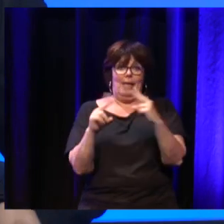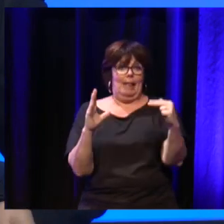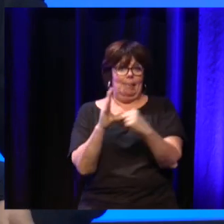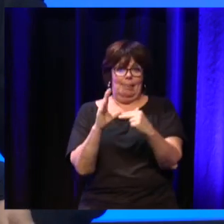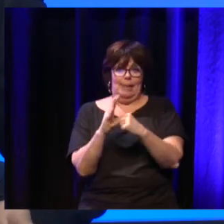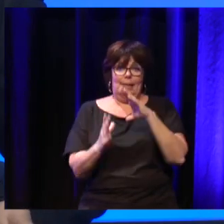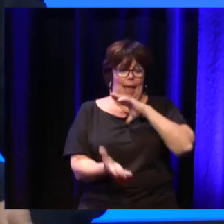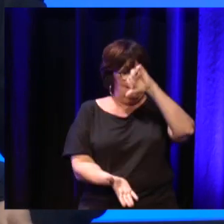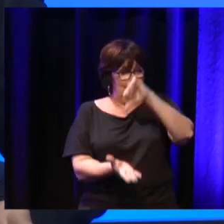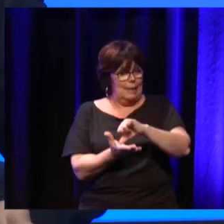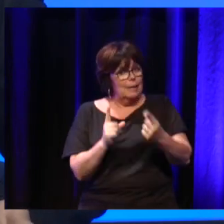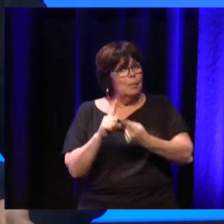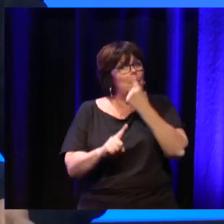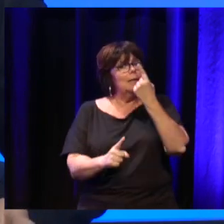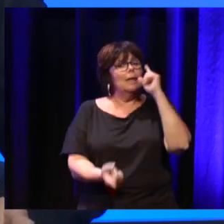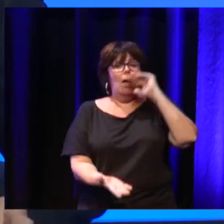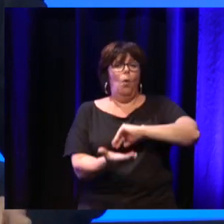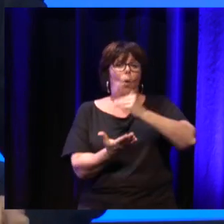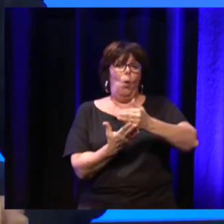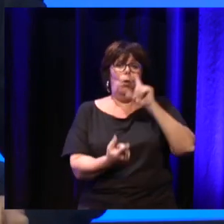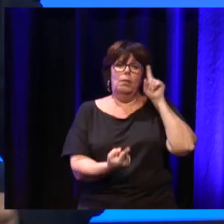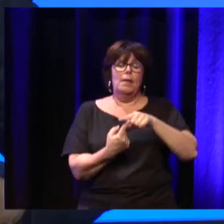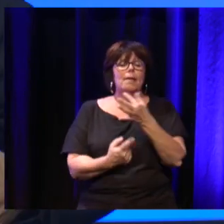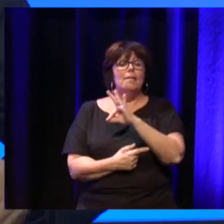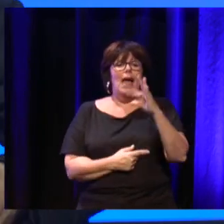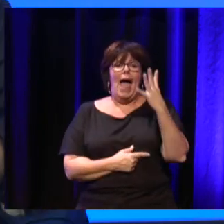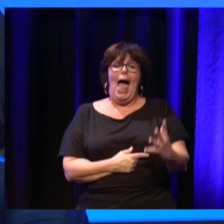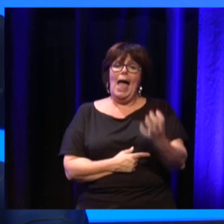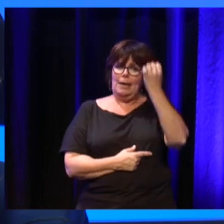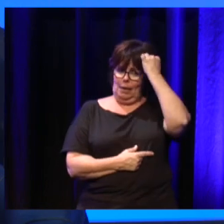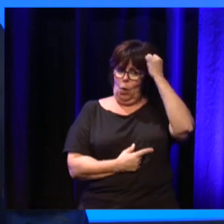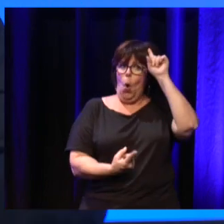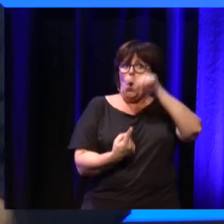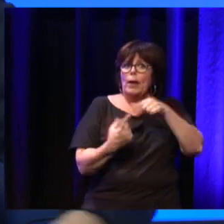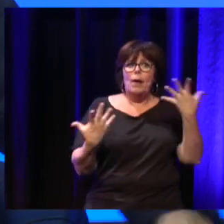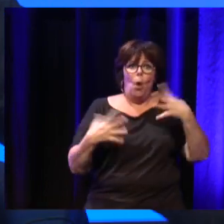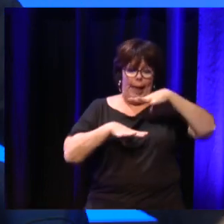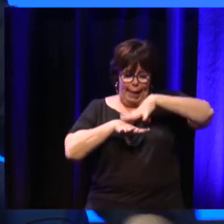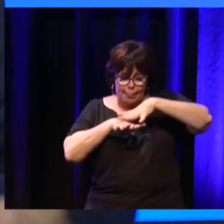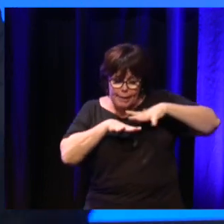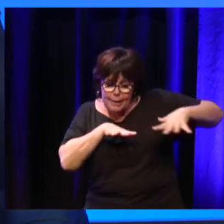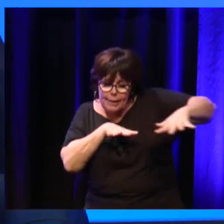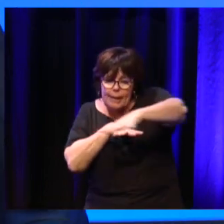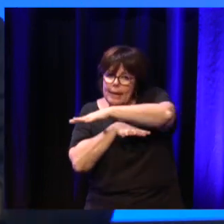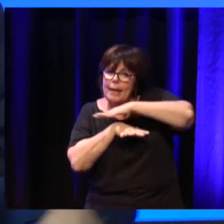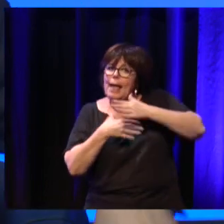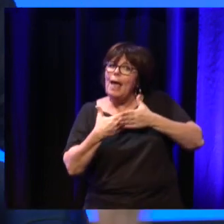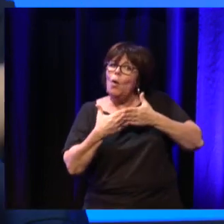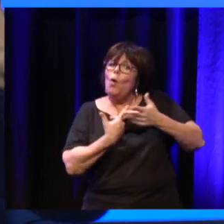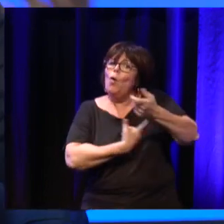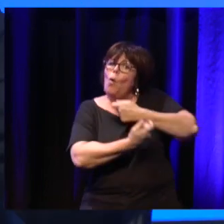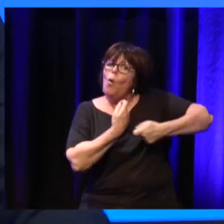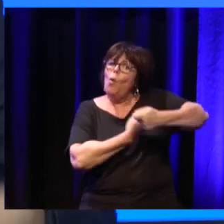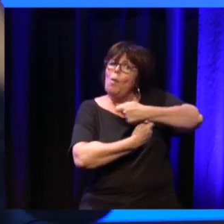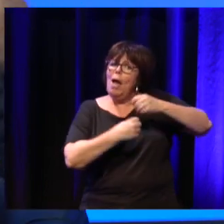il y eu une action portée par le CHU et par la France Alzheimer 06 qui était de sensibiliser les commerçants qui étaient proches de cet institut, puisqu